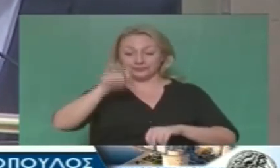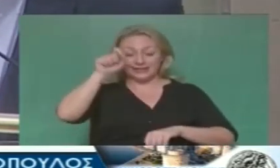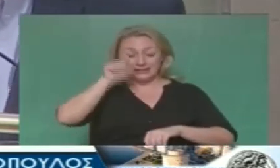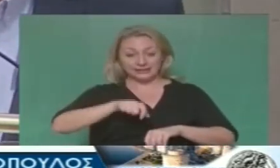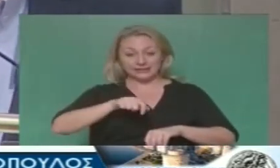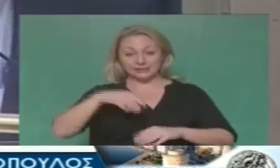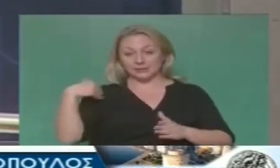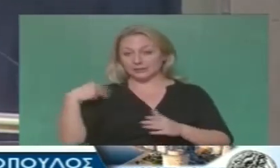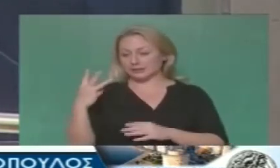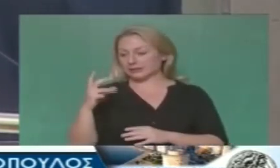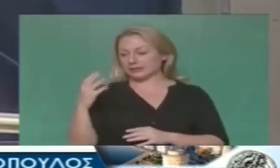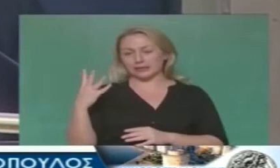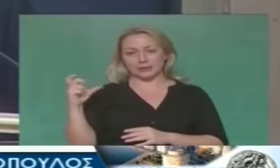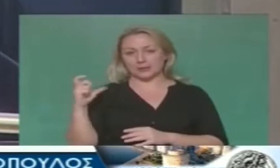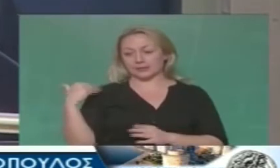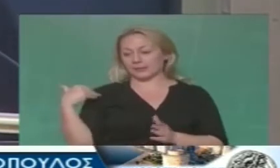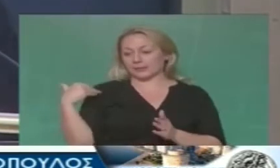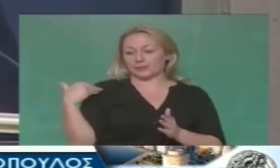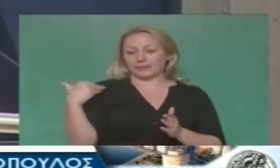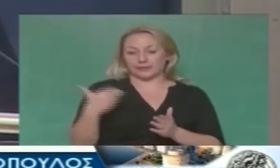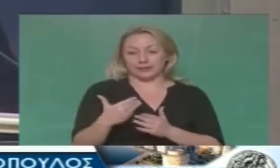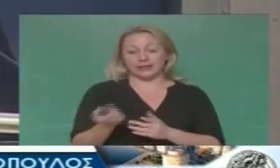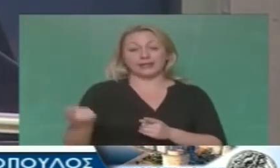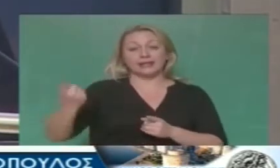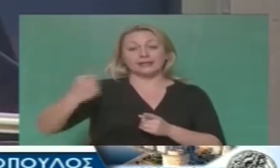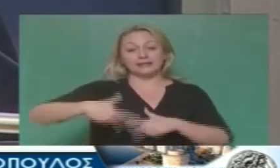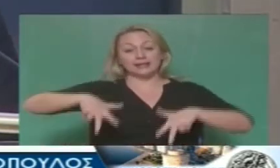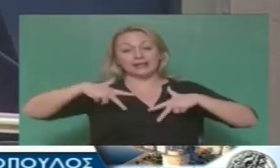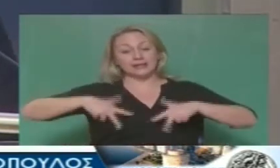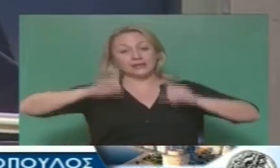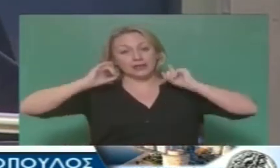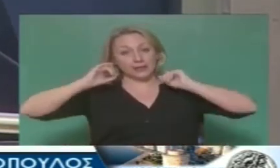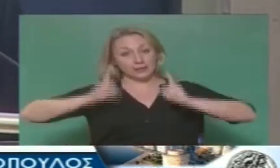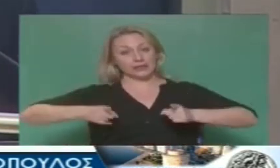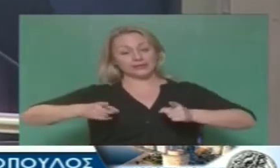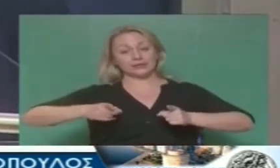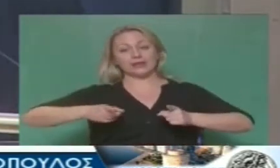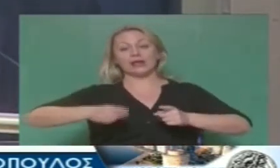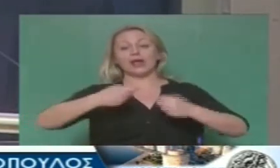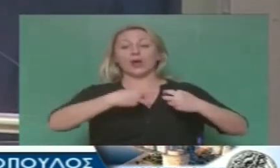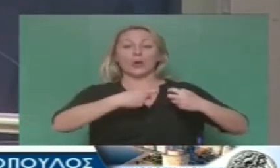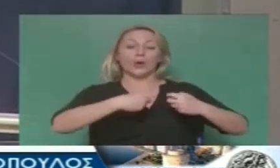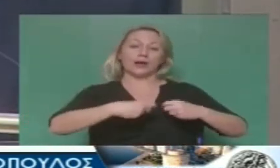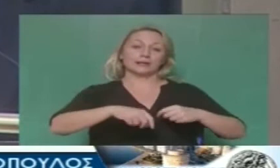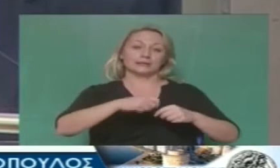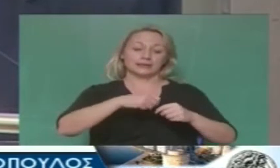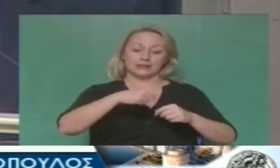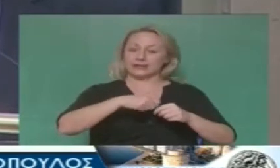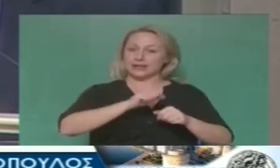σήμερα μετά από τρεις-τέσσερις μήνες και μετά από την απόφαση της κυβέρνησης για τον ΟΑΣ για την παράταση της